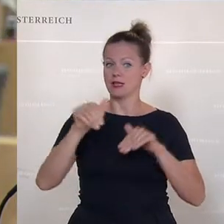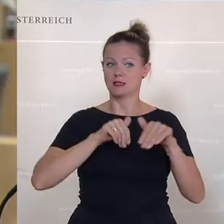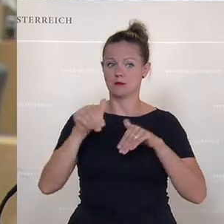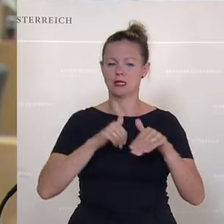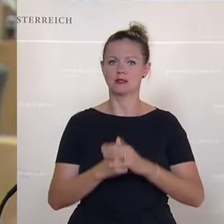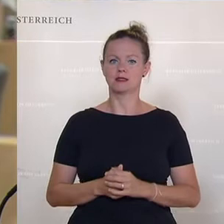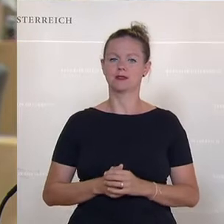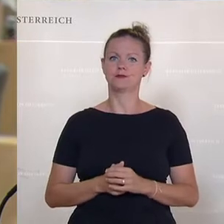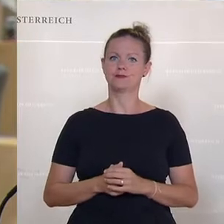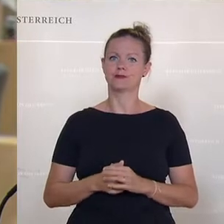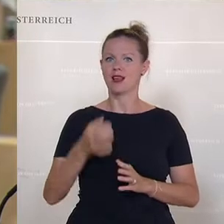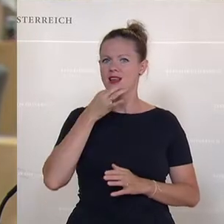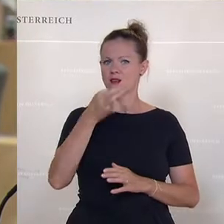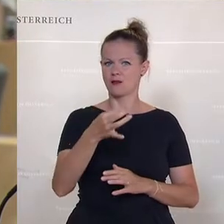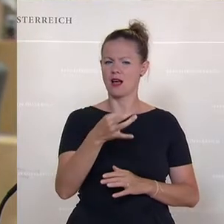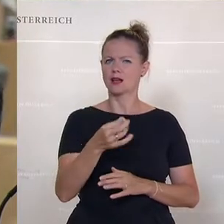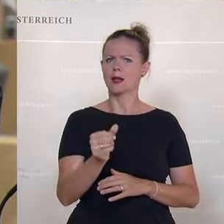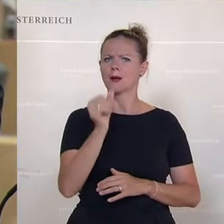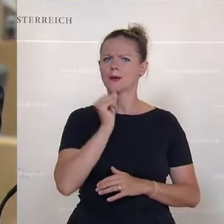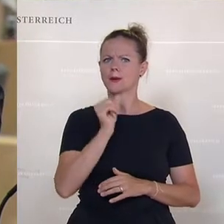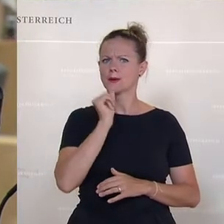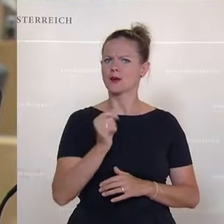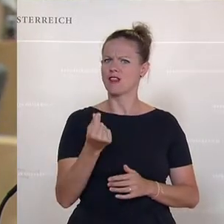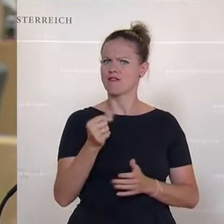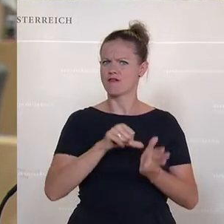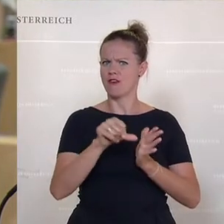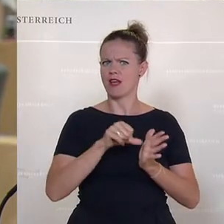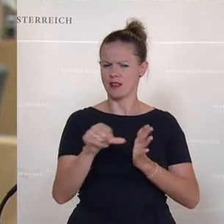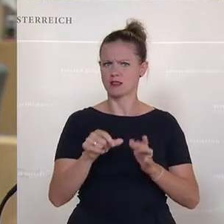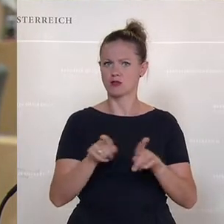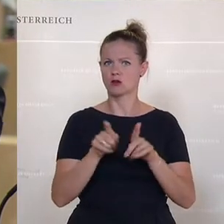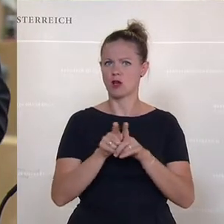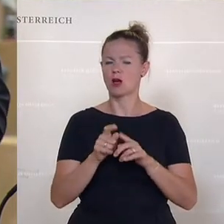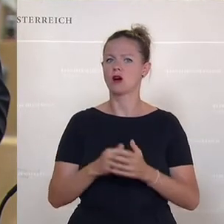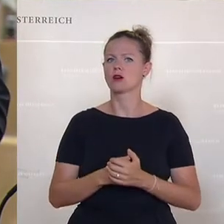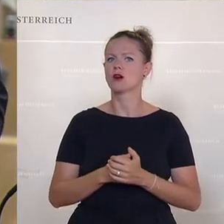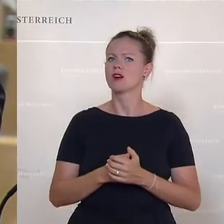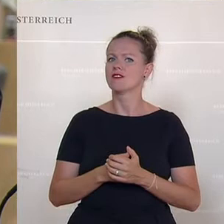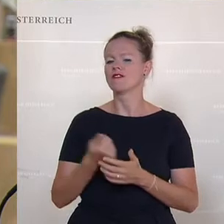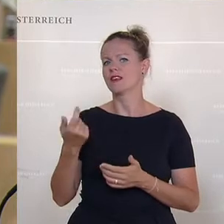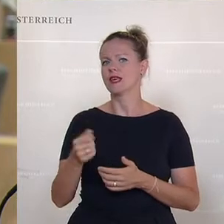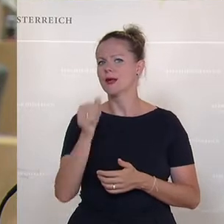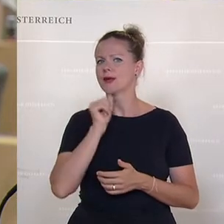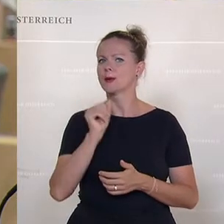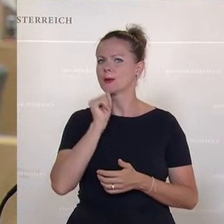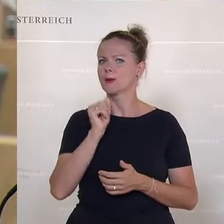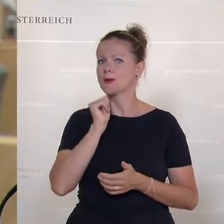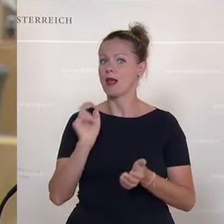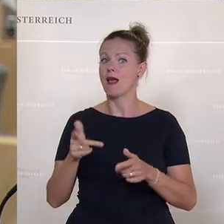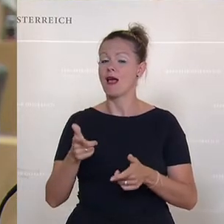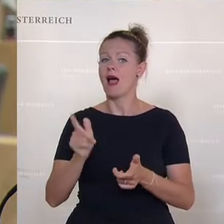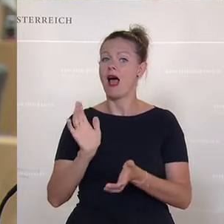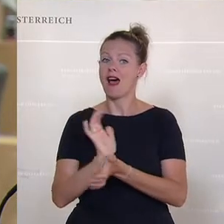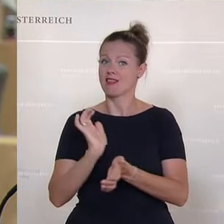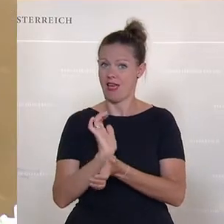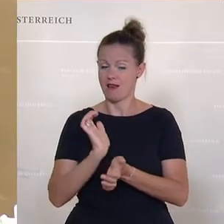Green Finance im weiteren Sinne und speziell zu den Green Bonds, den grünen Anleihen. Da könnte man sich ja fragen, warum sollte man